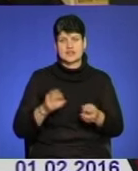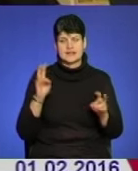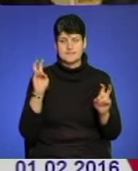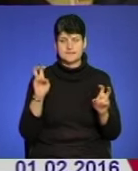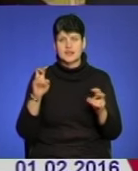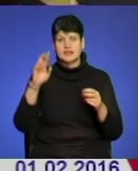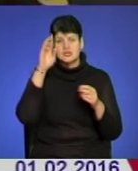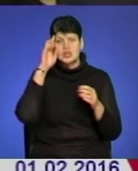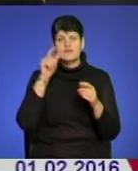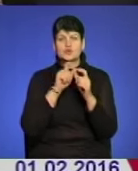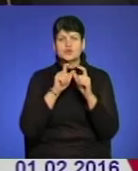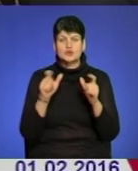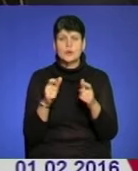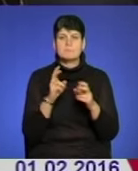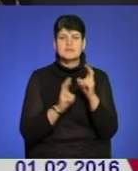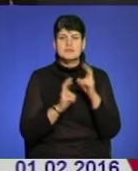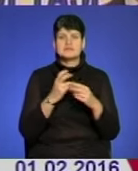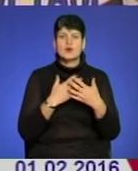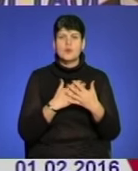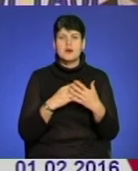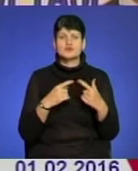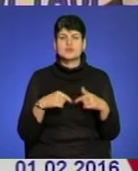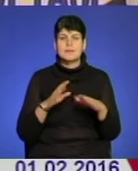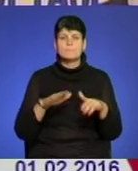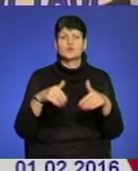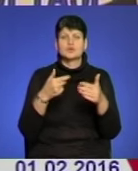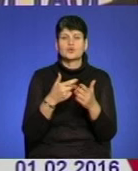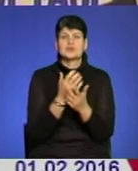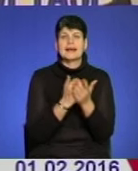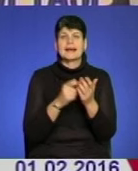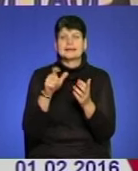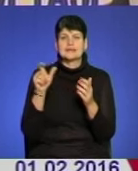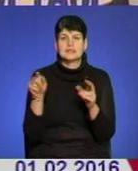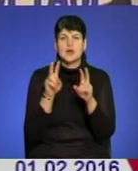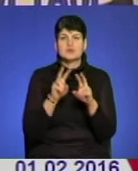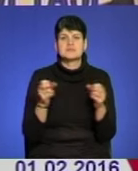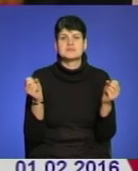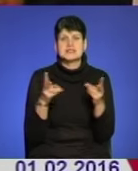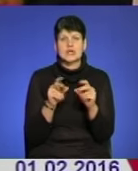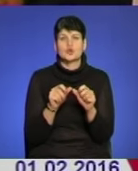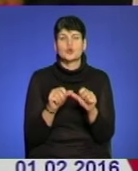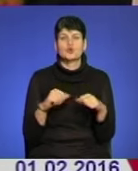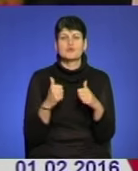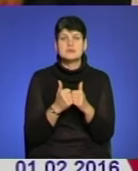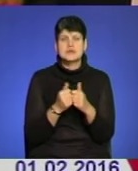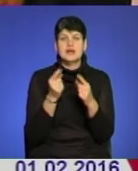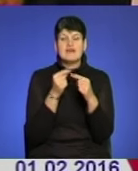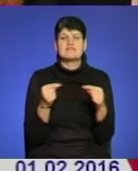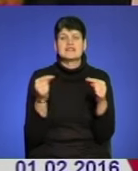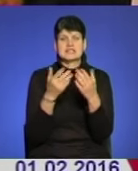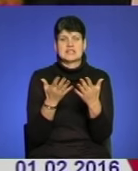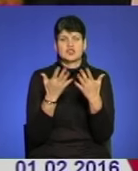установи, підприємства та громадські організації подають кандидатури на розгляд спеціальної комісії, яка й визначає